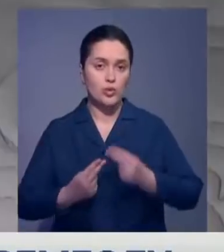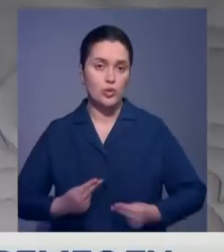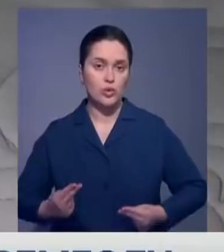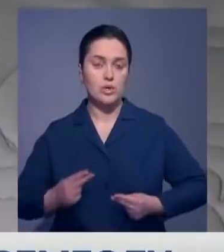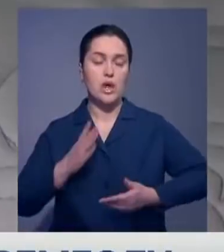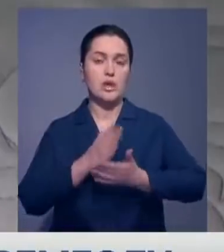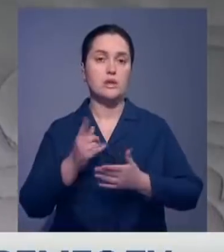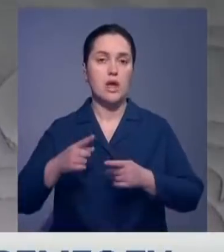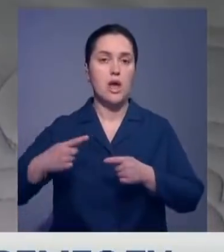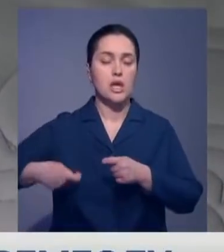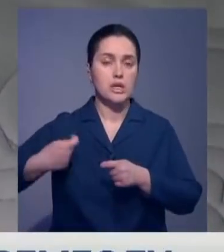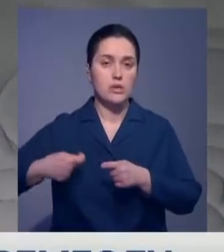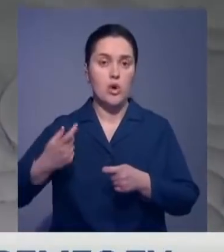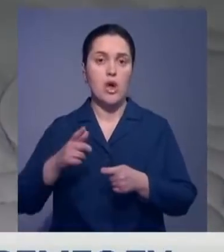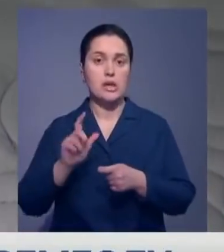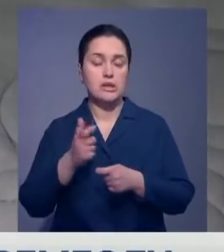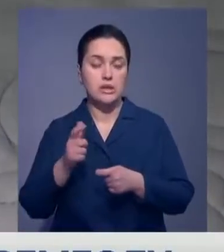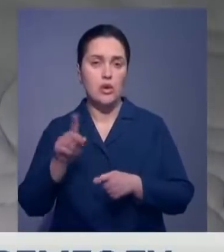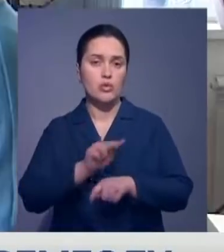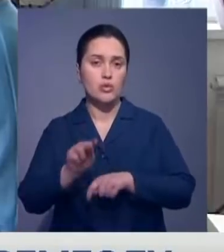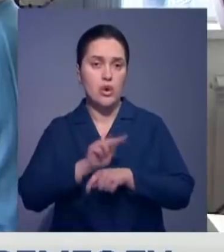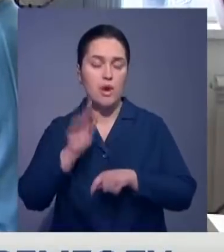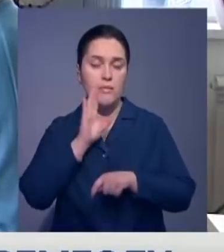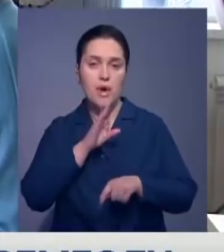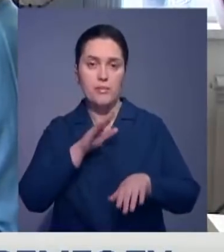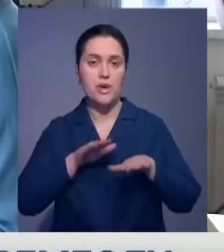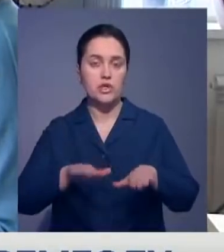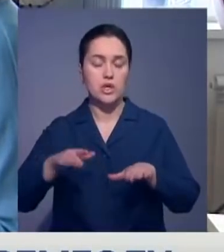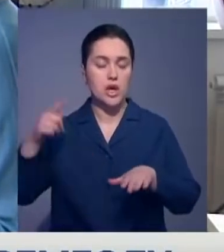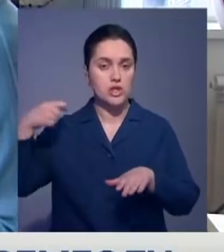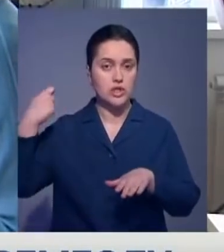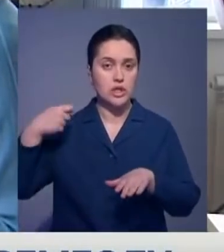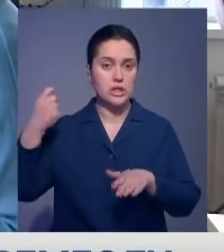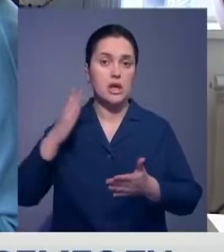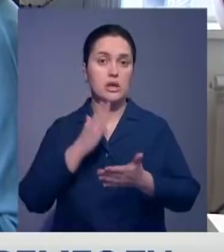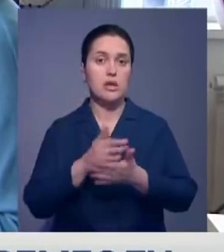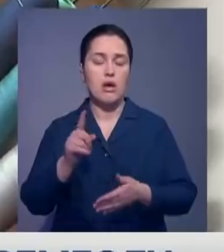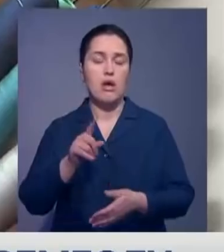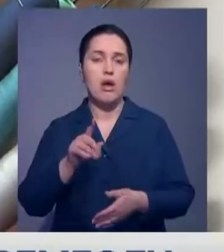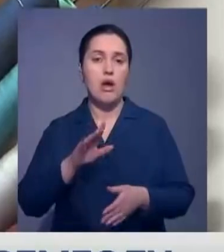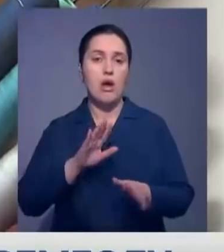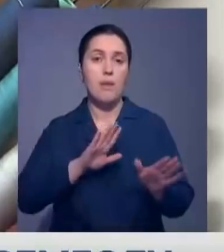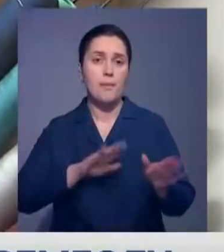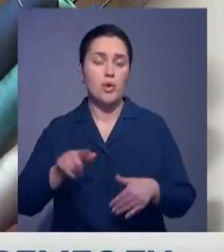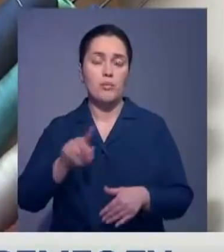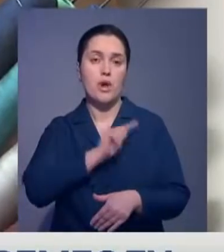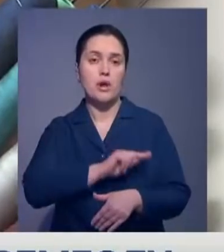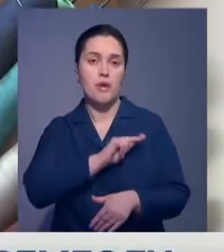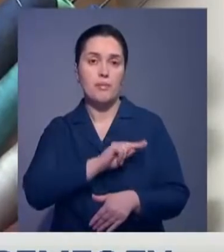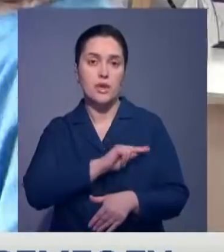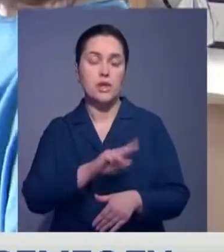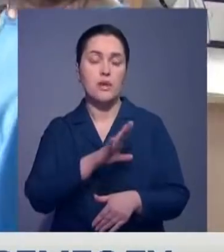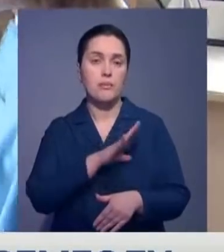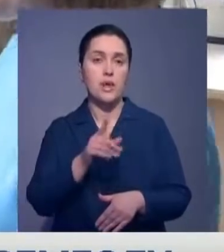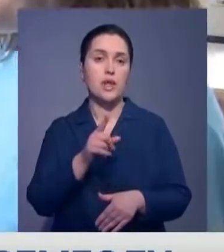расписывает иглой и нитками. Шить научила мама, говорила, с таким умением не пропадешь. Но она же потом посоветовала профессию серьезнее. И